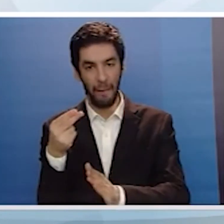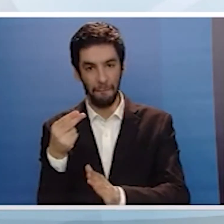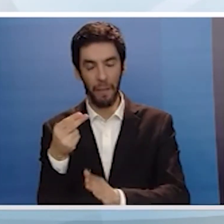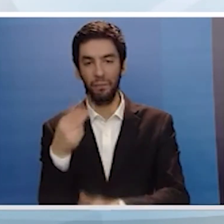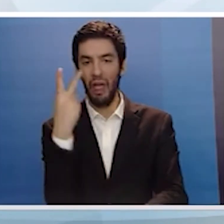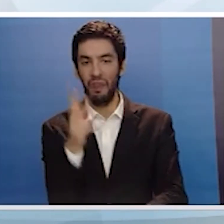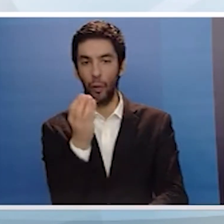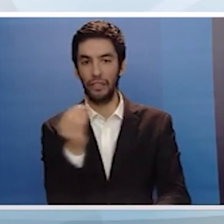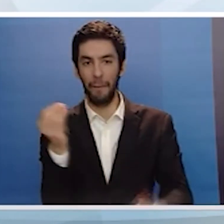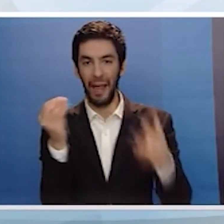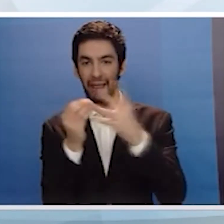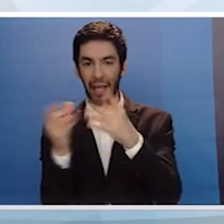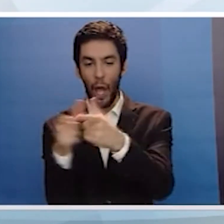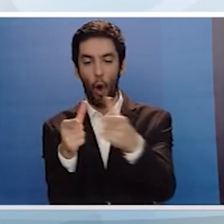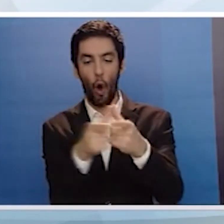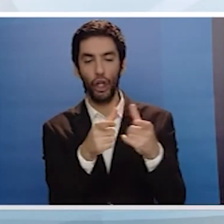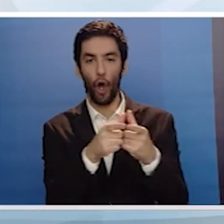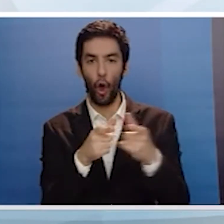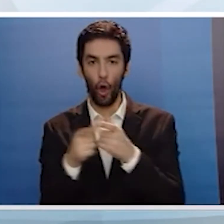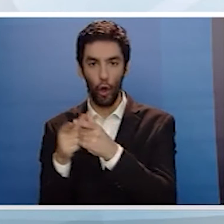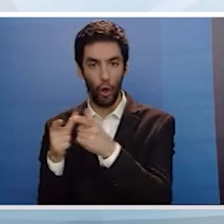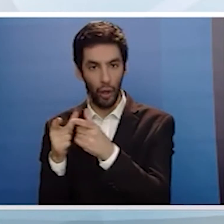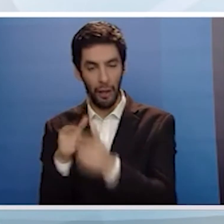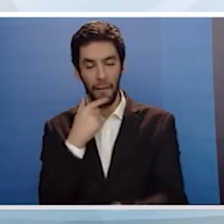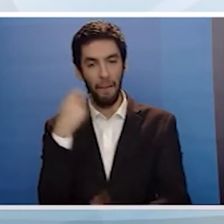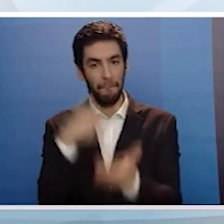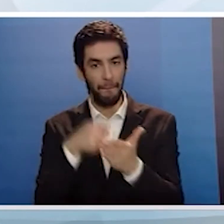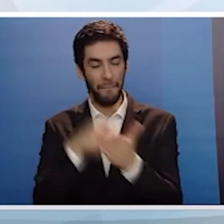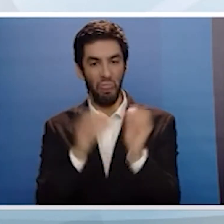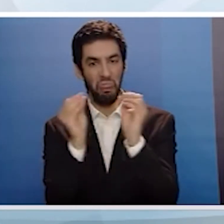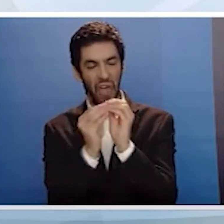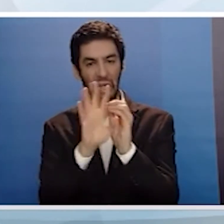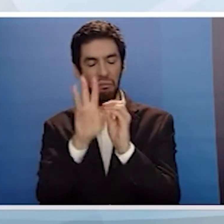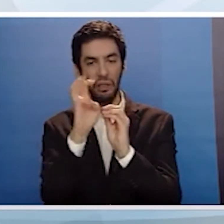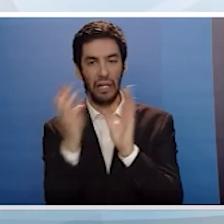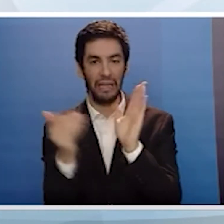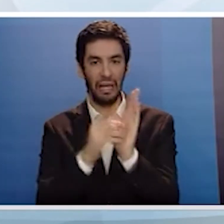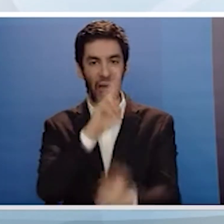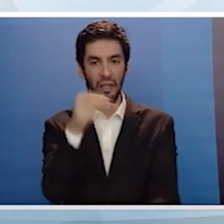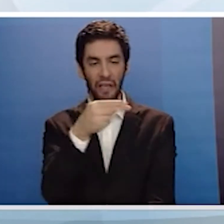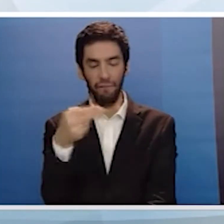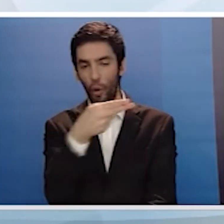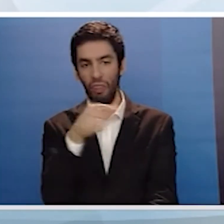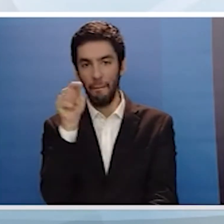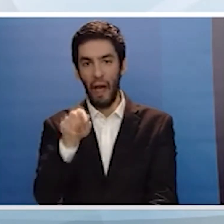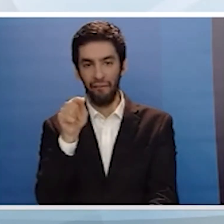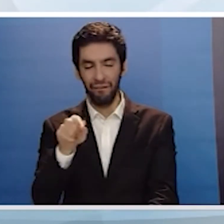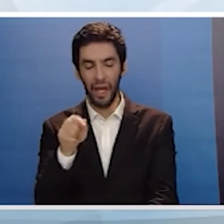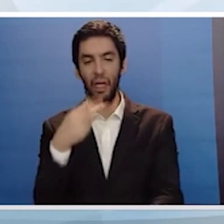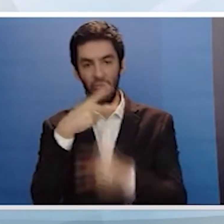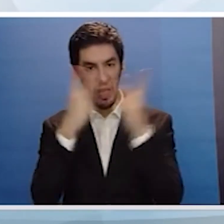259 δυσπραγούσες κοινότητες από 10 μέχρι 30 χιλιάδες ευρώ Να προσθεθούν στο ίδιο πρόγραμμα και